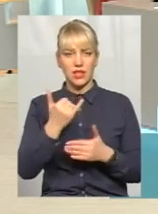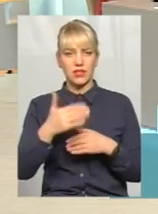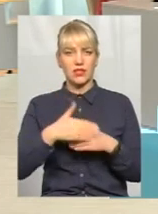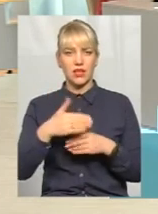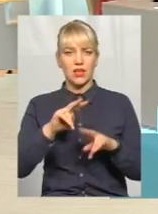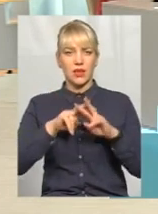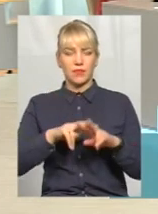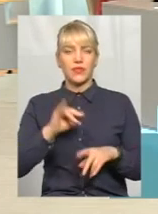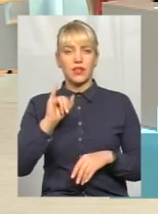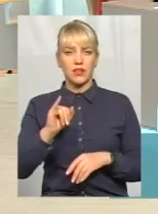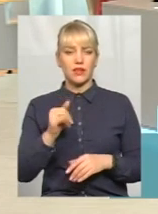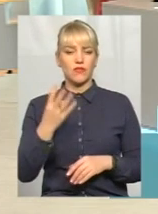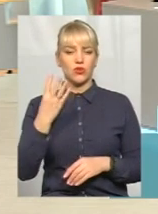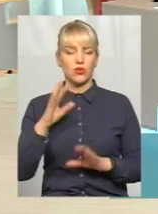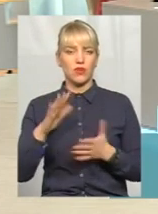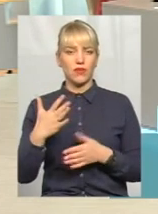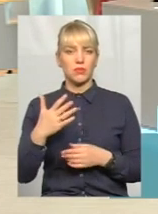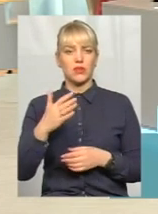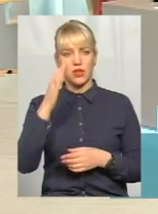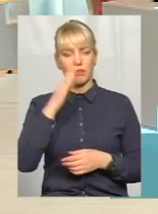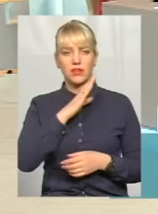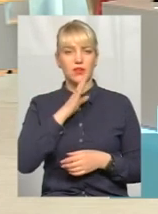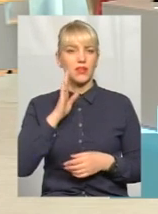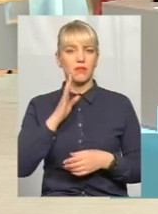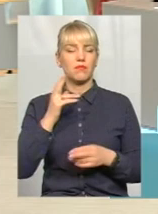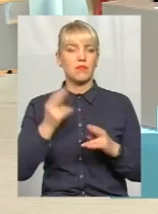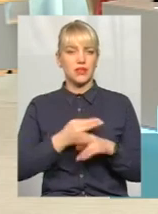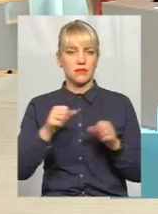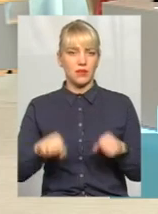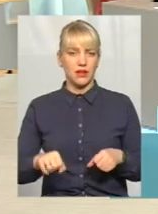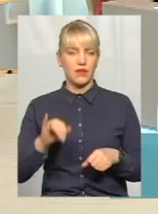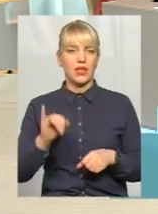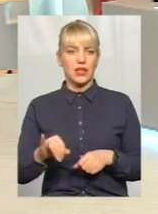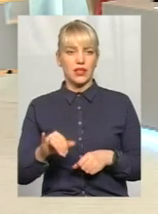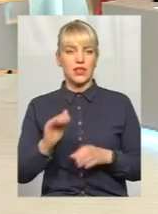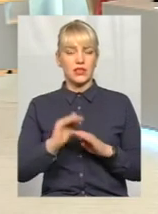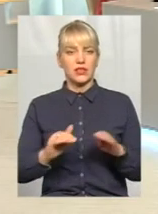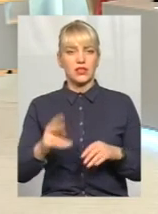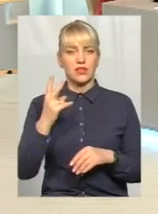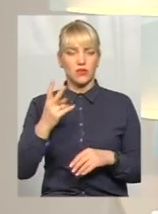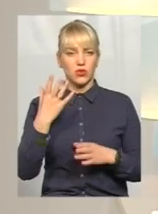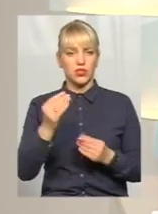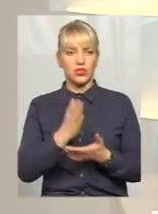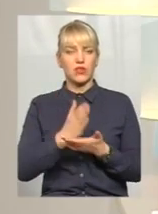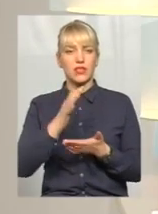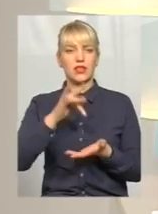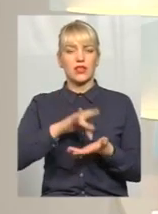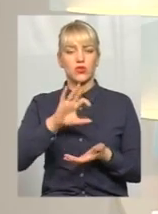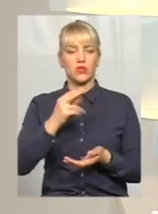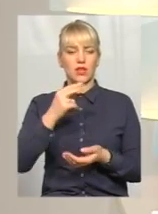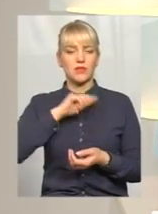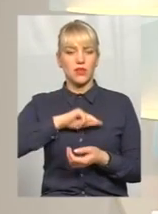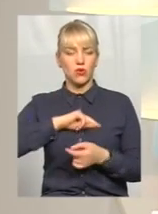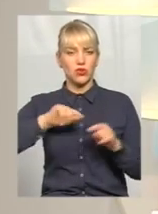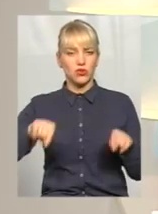волі. В чотирьох випадках батьки позбавлені батьківських прав, діти двоє ще знаходяться в Центрі соціально-психологічної